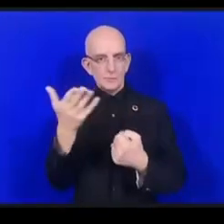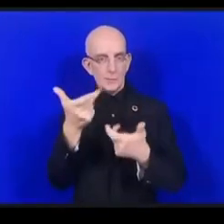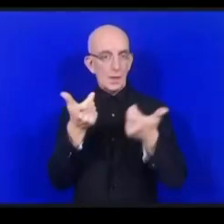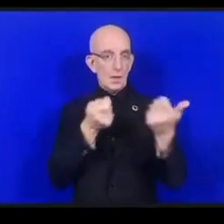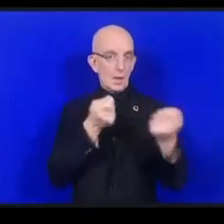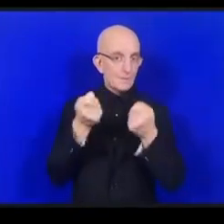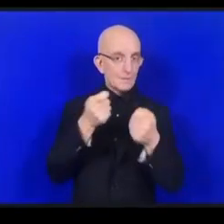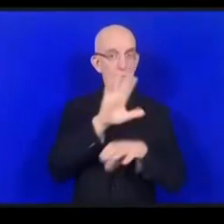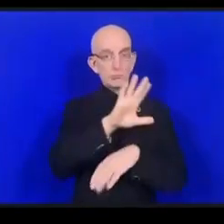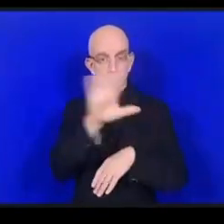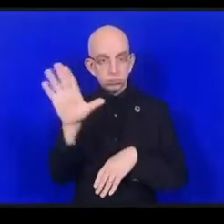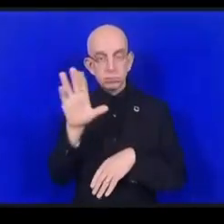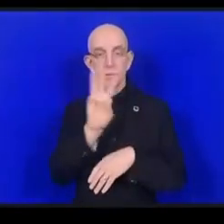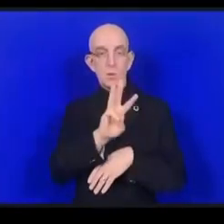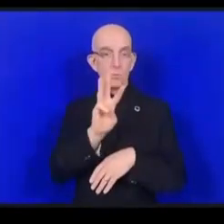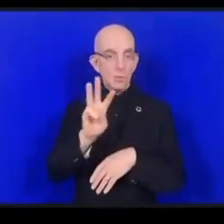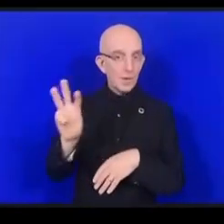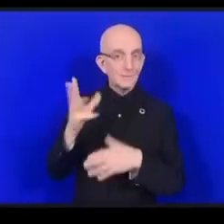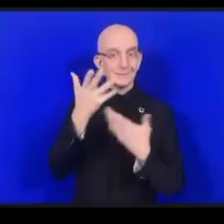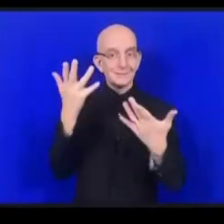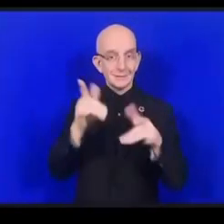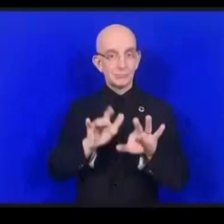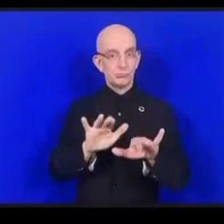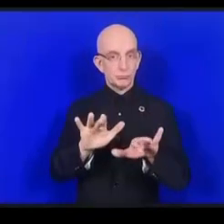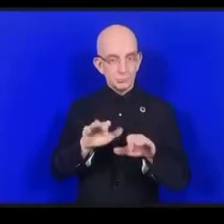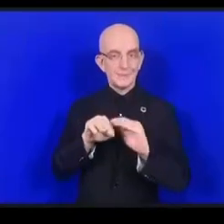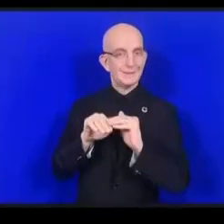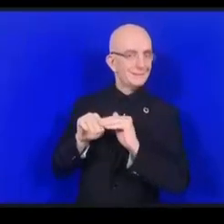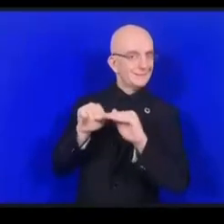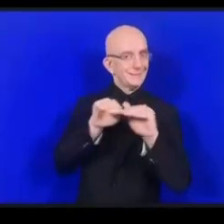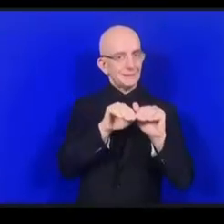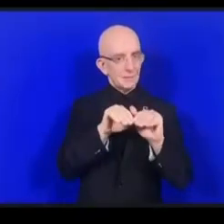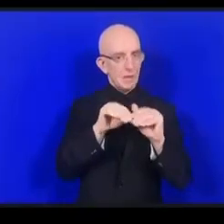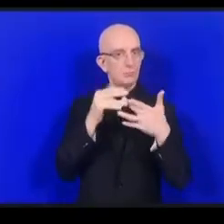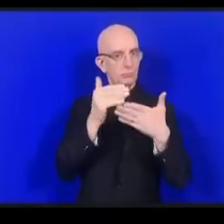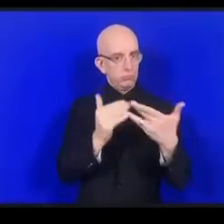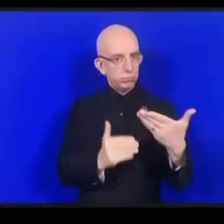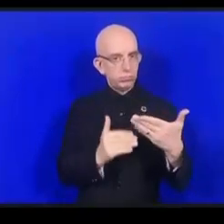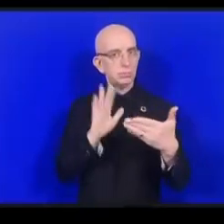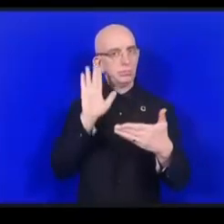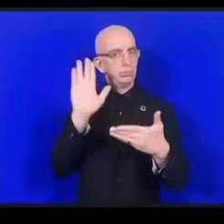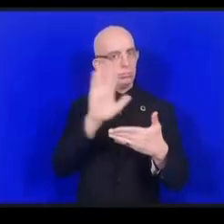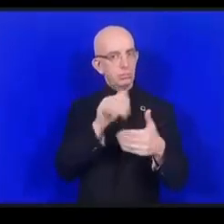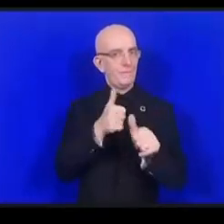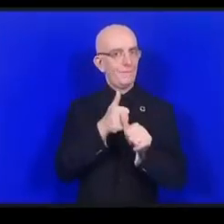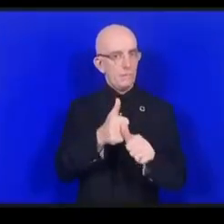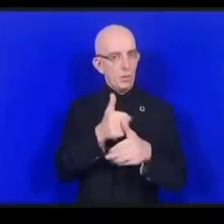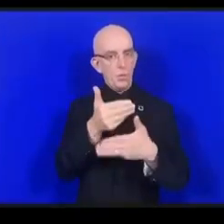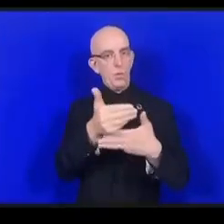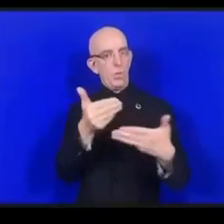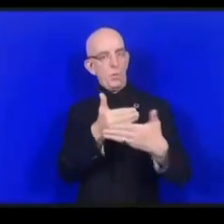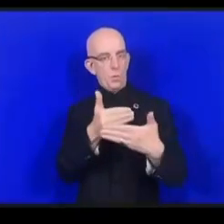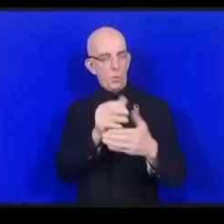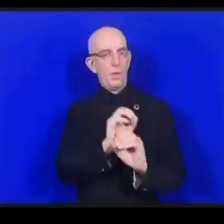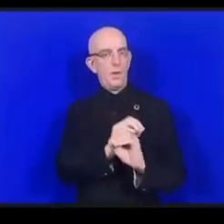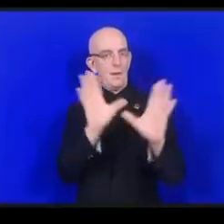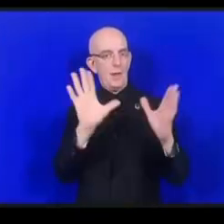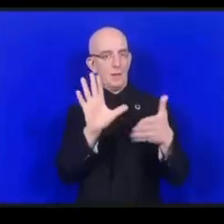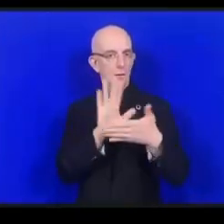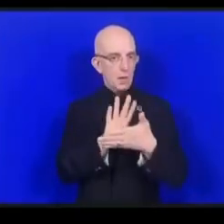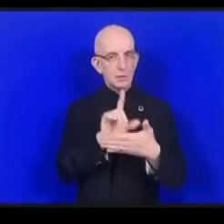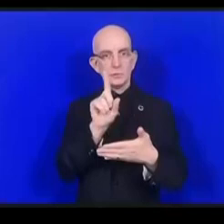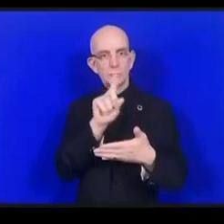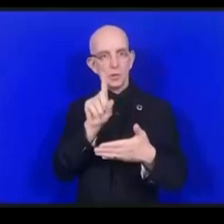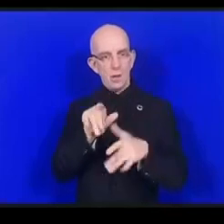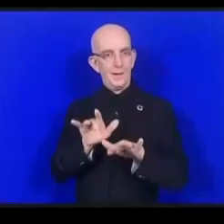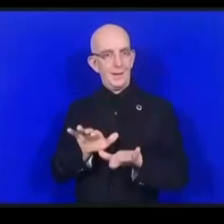نطلب من الشبكات الخاصة بالحكومات أن تضع المعايير معايير